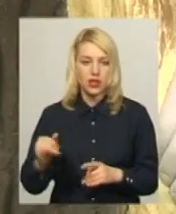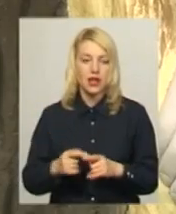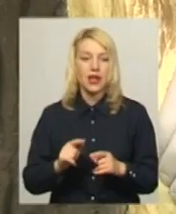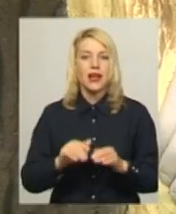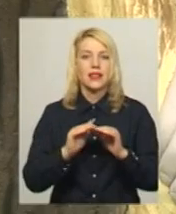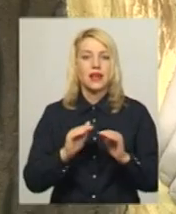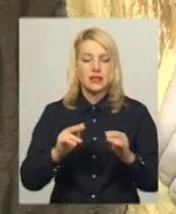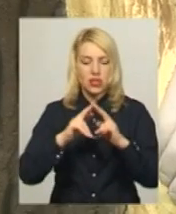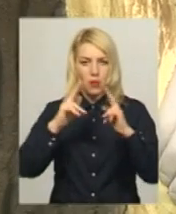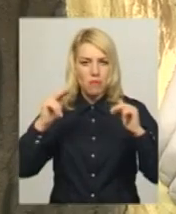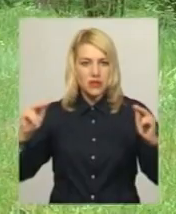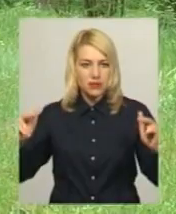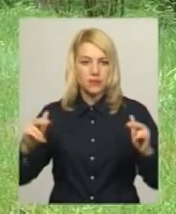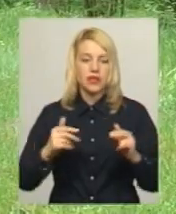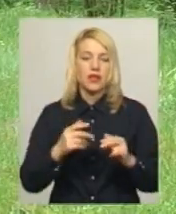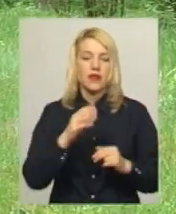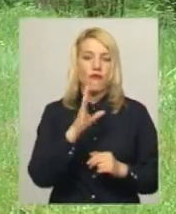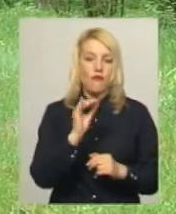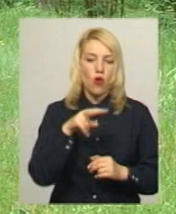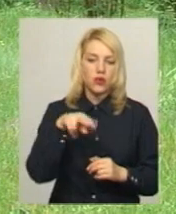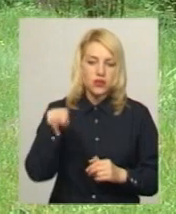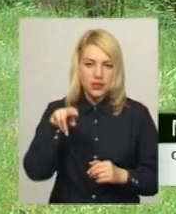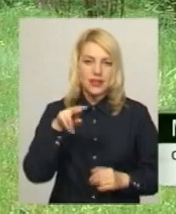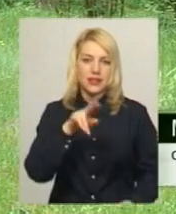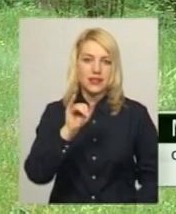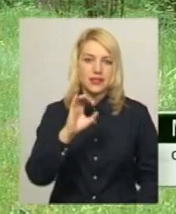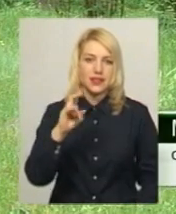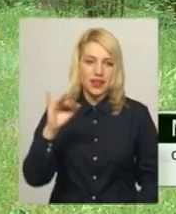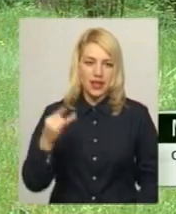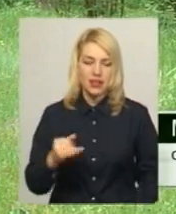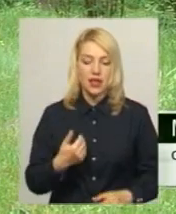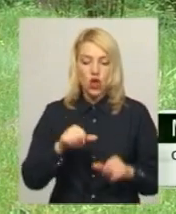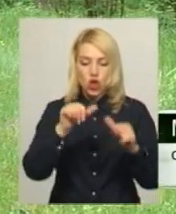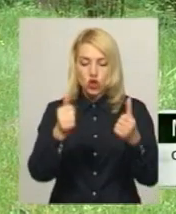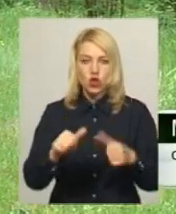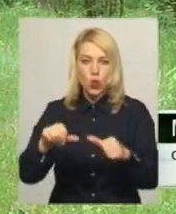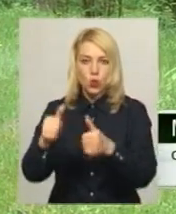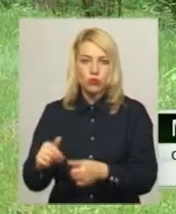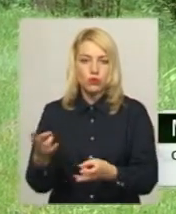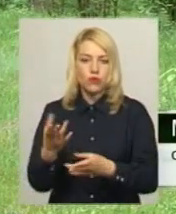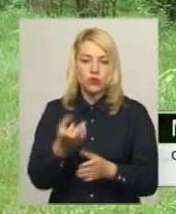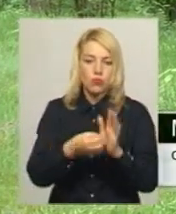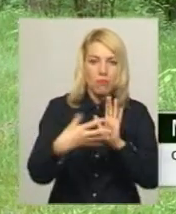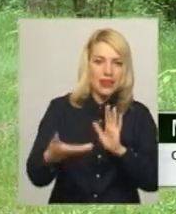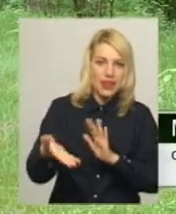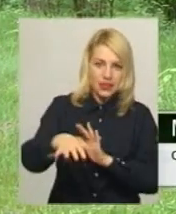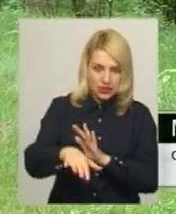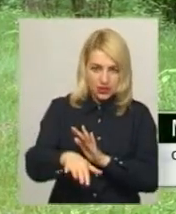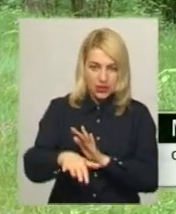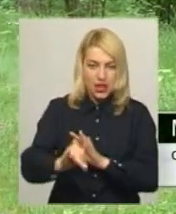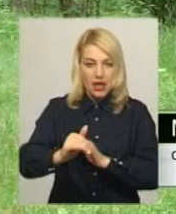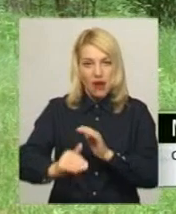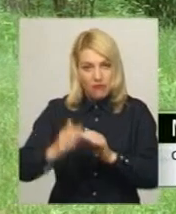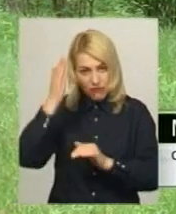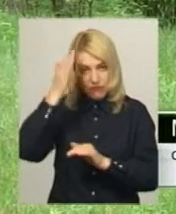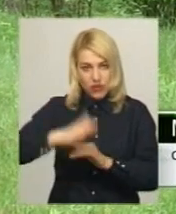Волта Діснея з усіма персонажами. В самих скульптур має бути не менше 15, тобі ж основних персонажей. І в висоту